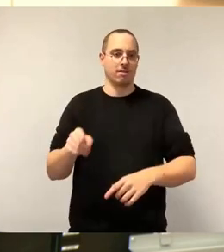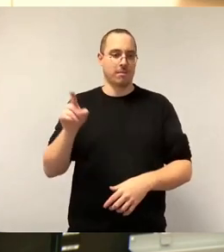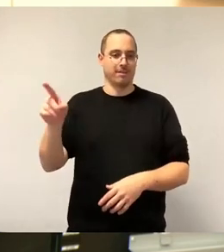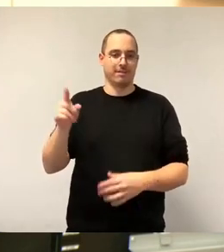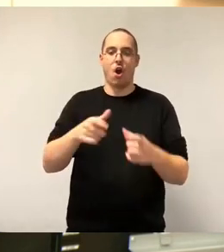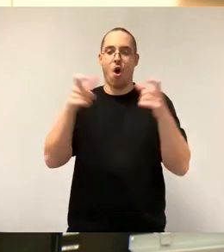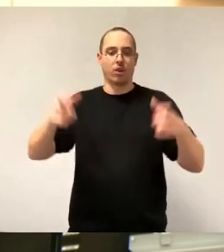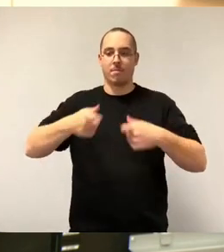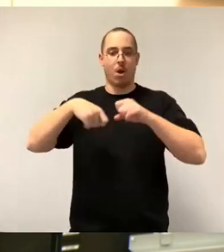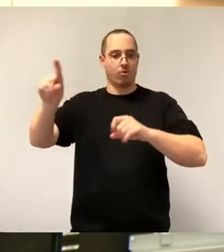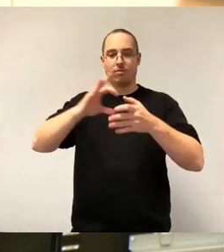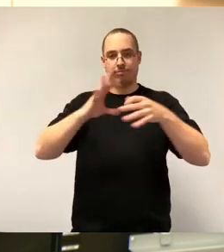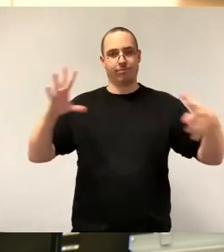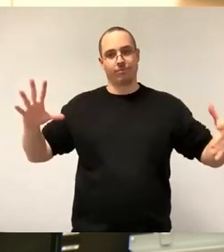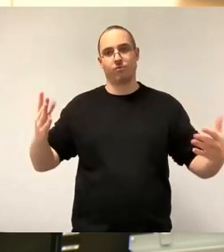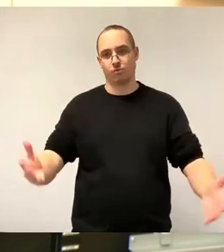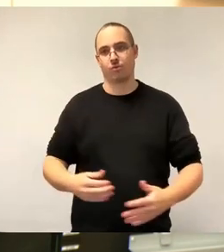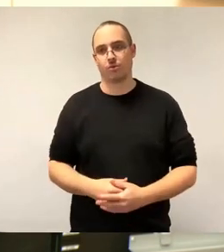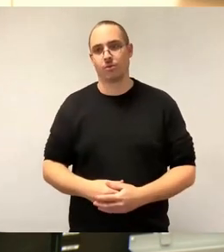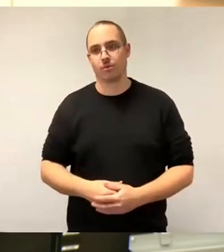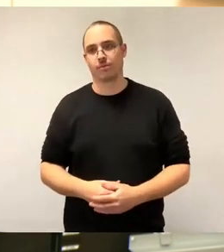seinen Sorgen da ziemlich unbegründet. Das kriegen wir schon hin.